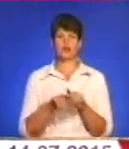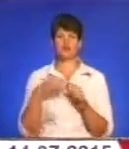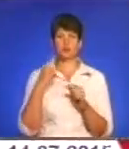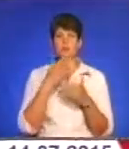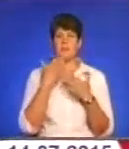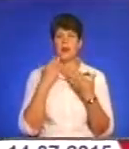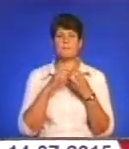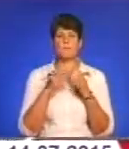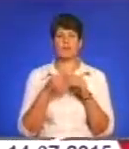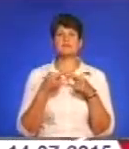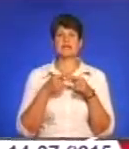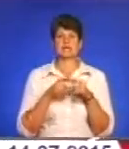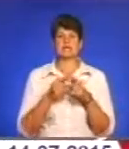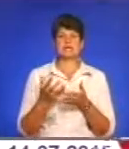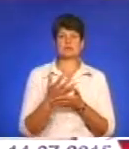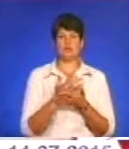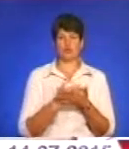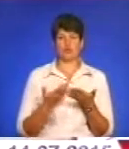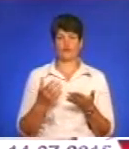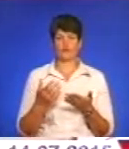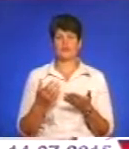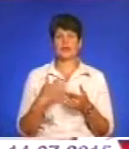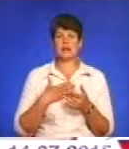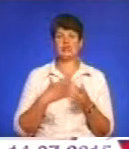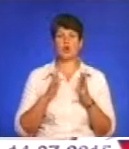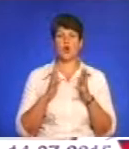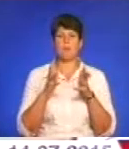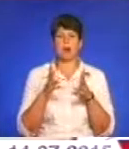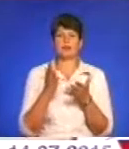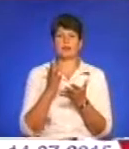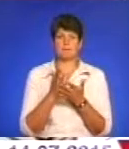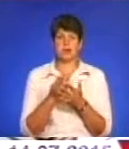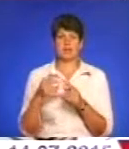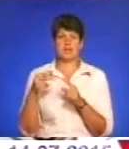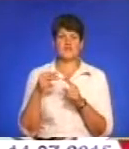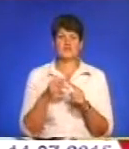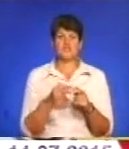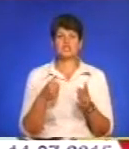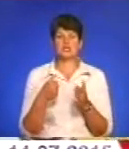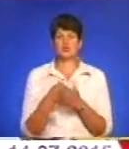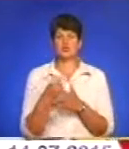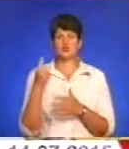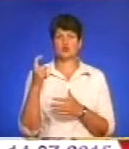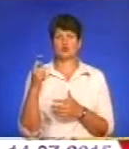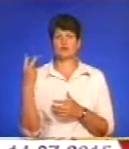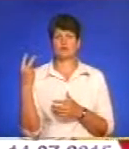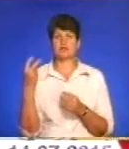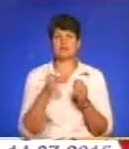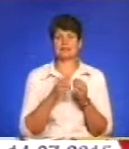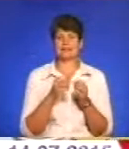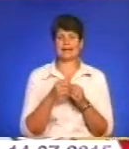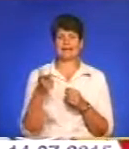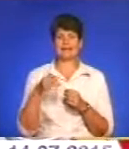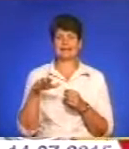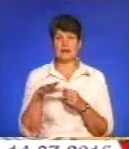проблем із технікою для збору урожаю. Наші комбайни мають навантаження до 110 гектарів на один